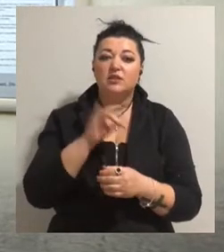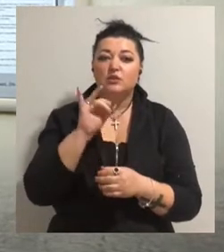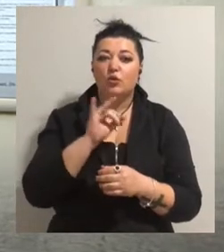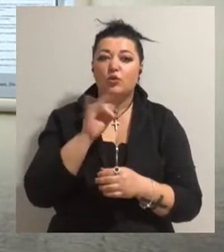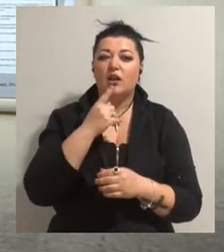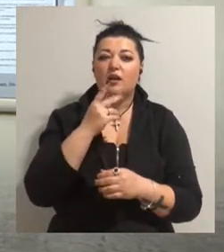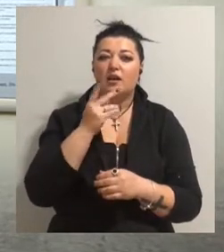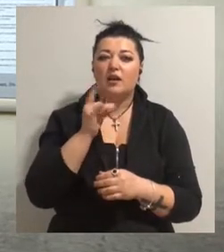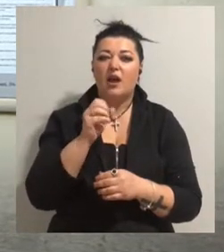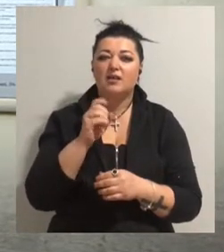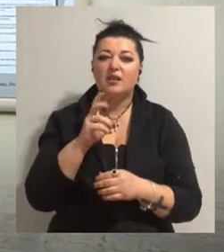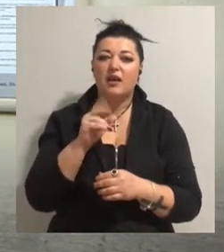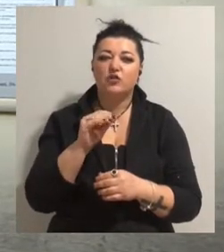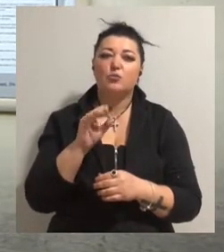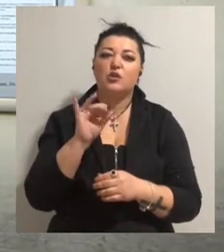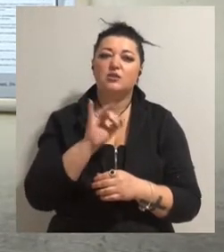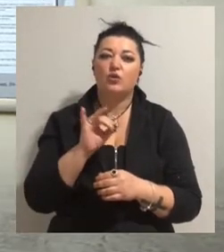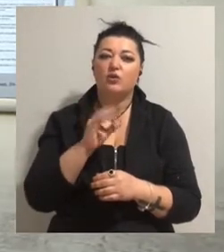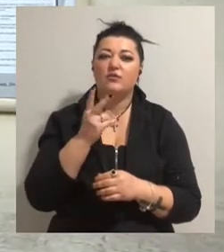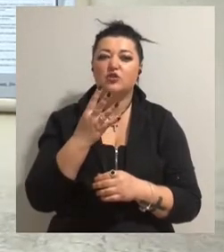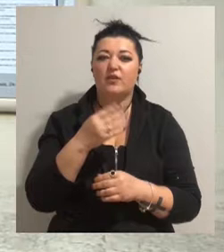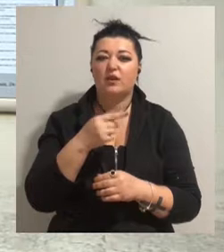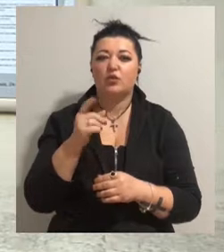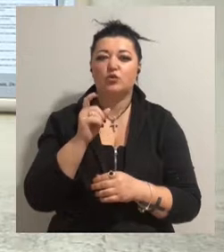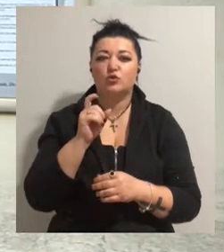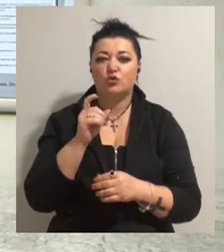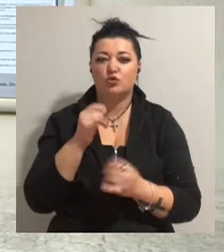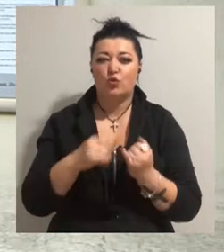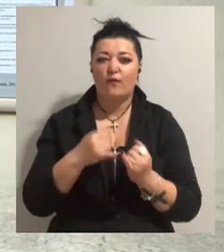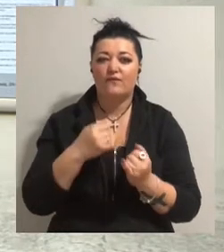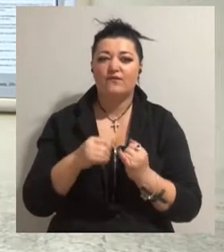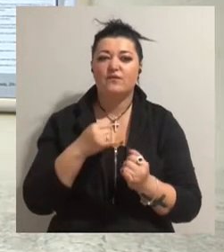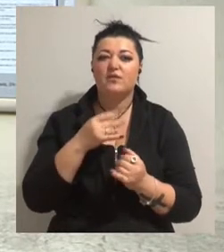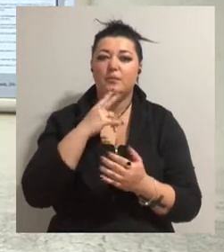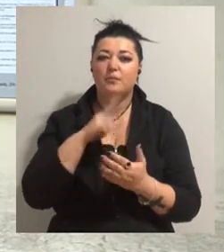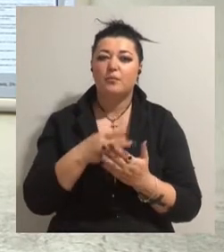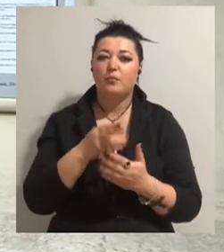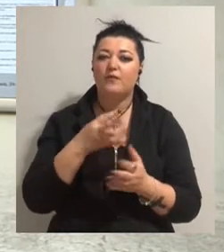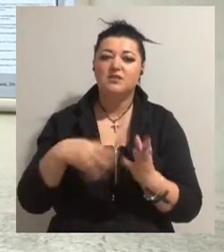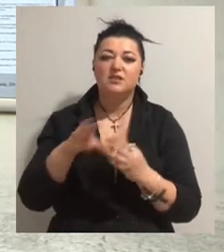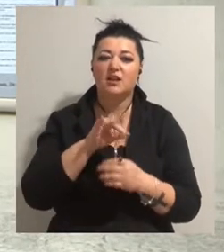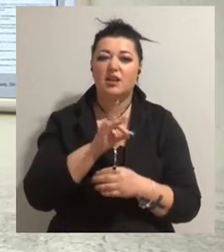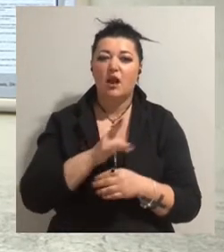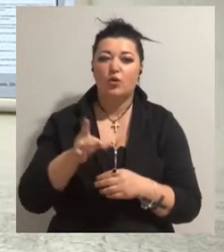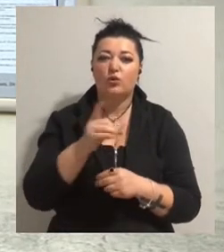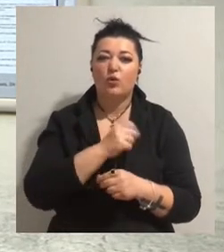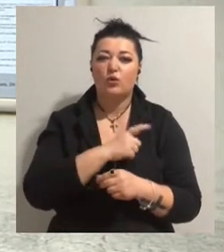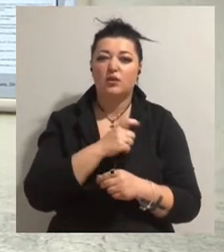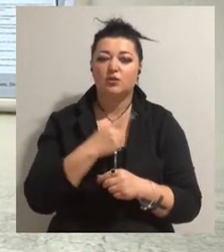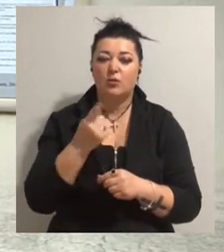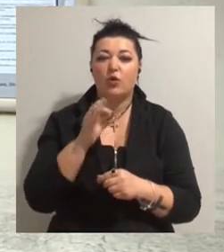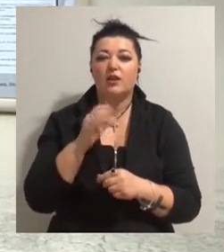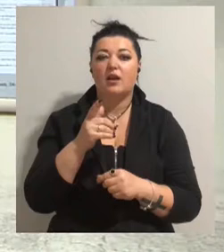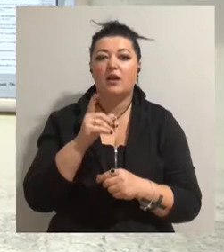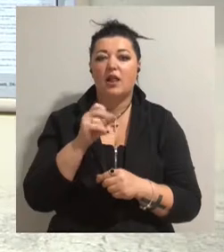10 по 24 жовтня. Згодом з листопада по січень її покажуть в усіх районах Одеської області. Олена Халілова, Борис Мислівців,